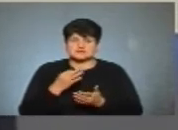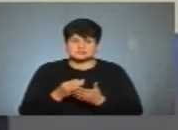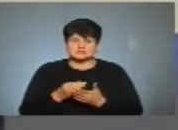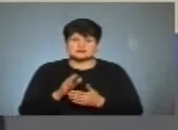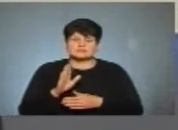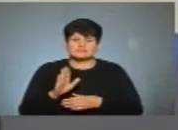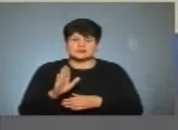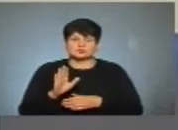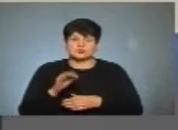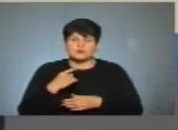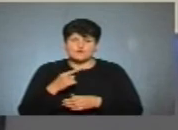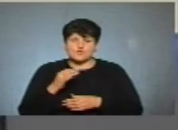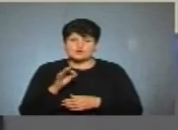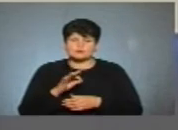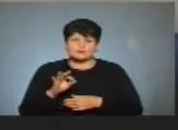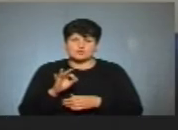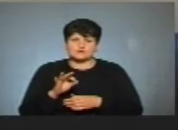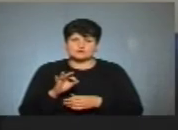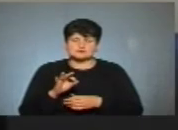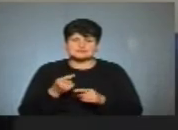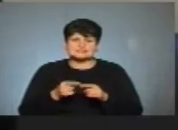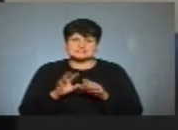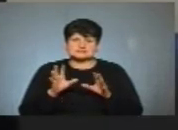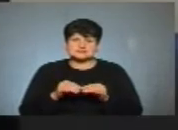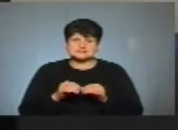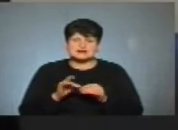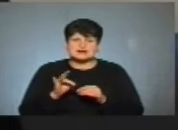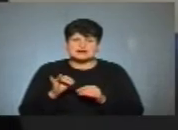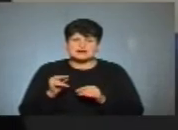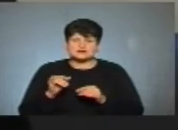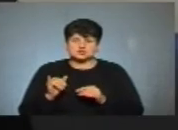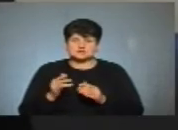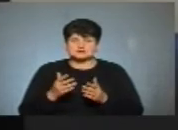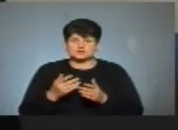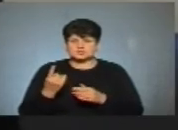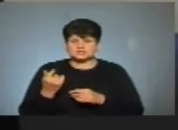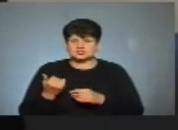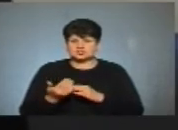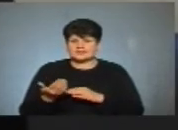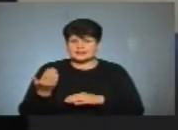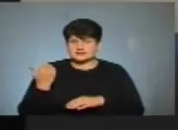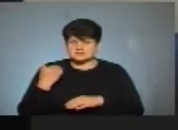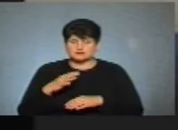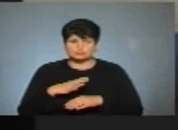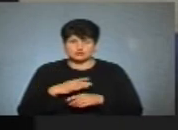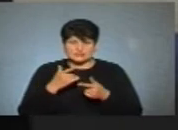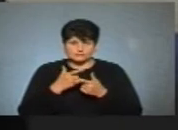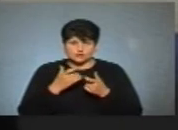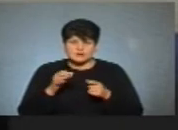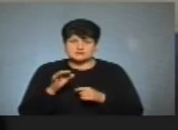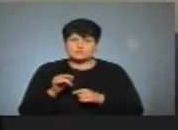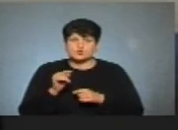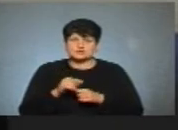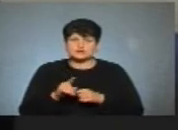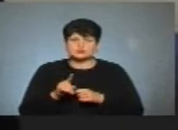Віктор говорить про ці всі речі, а буквально тиждень назад була інформація про те,